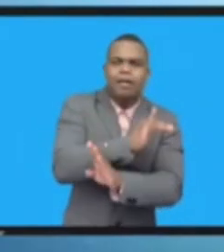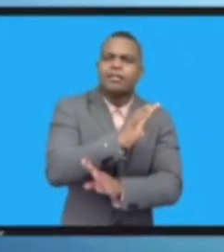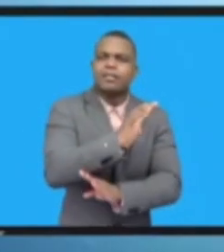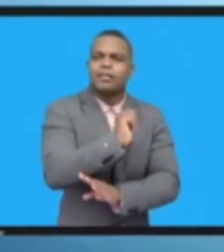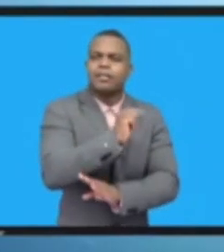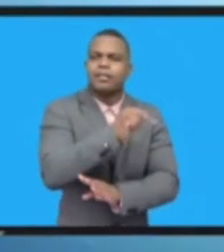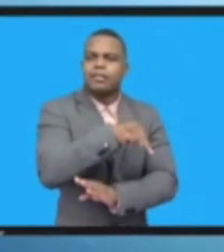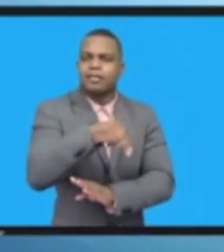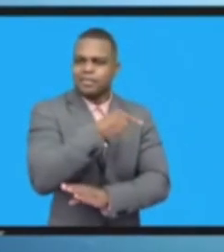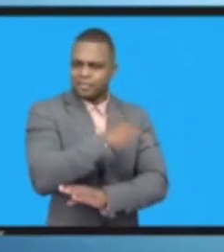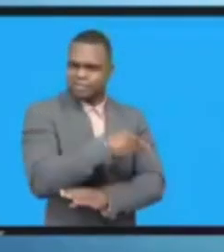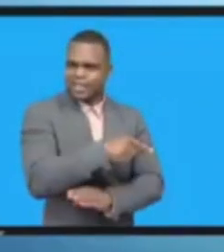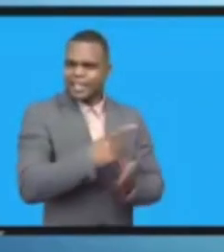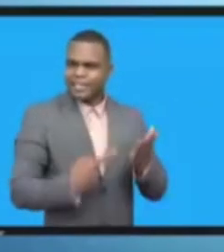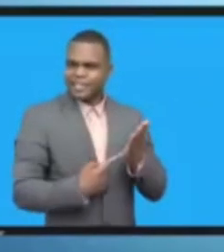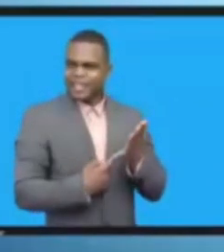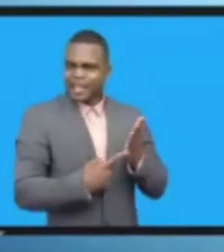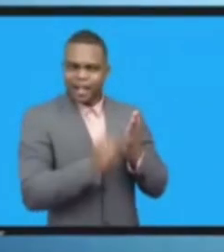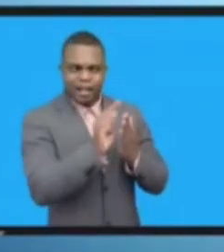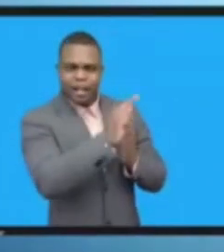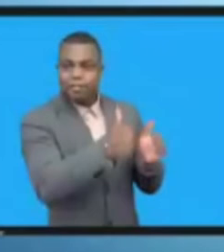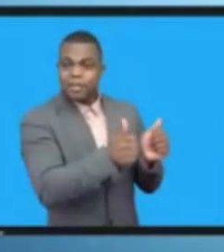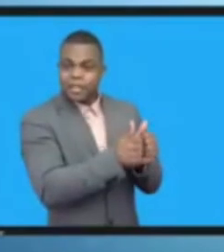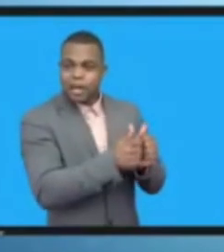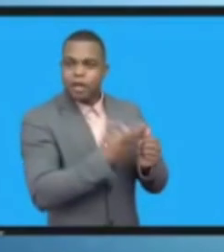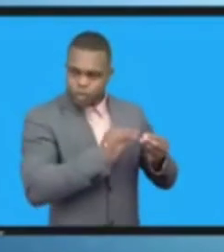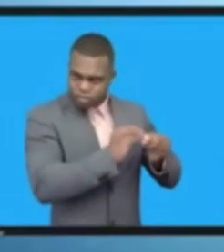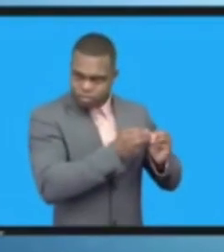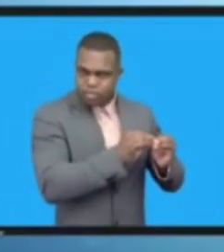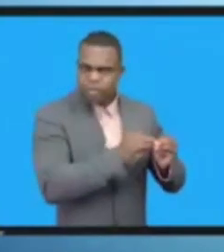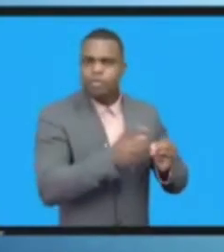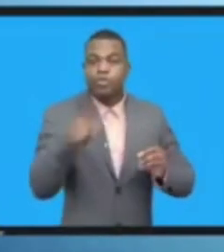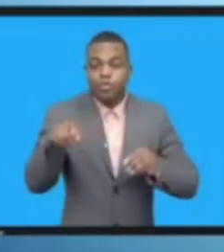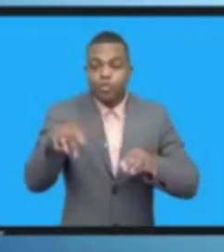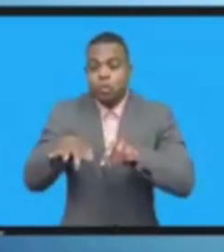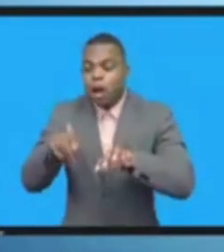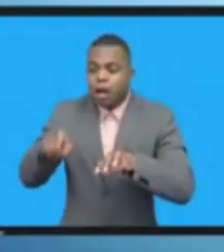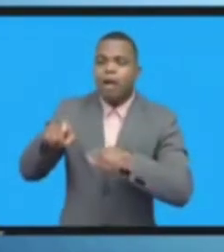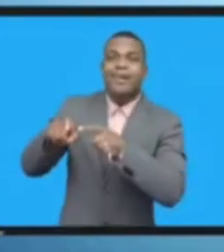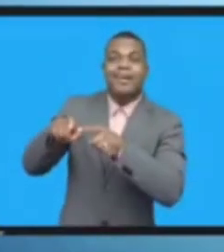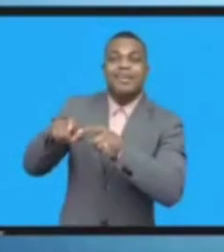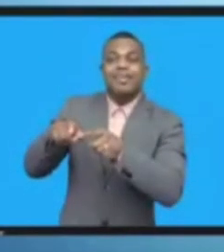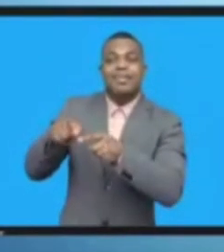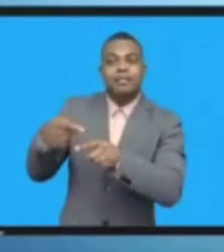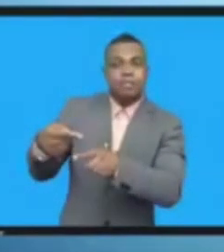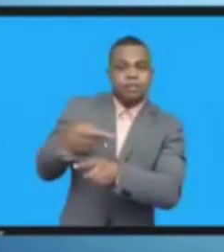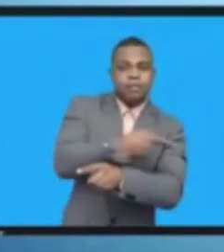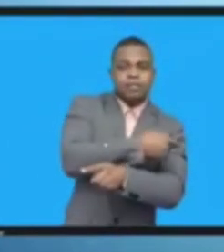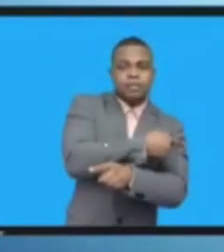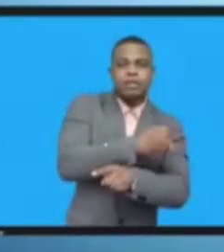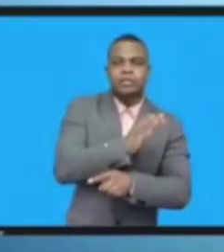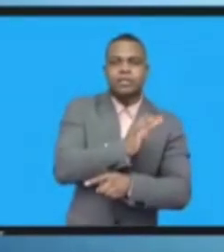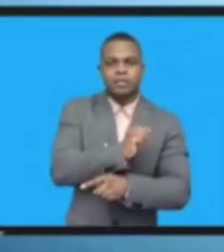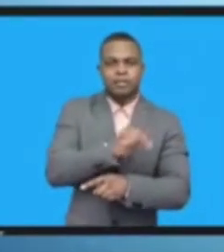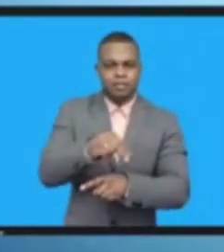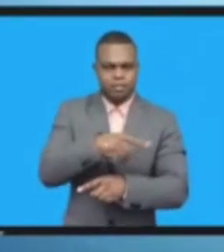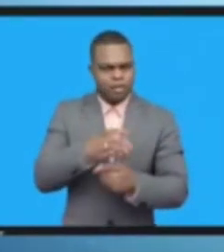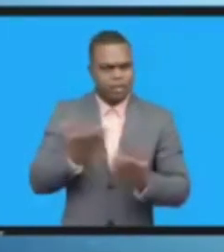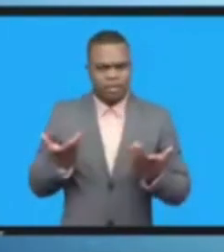لنا أن نعرف الإنترنت لدينا أكثر من كلمة لوصف الإنترنت